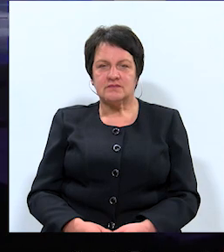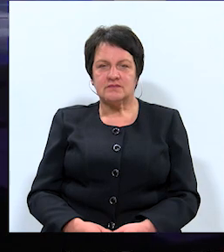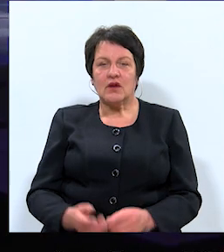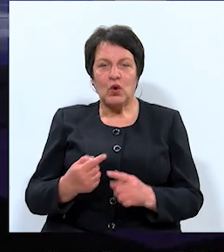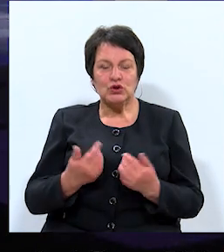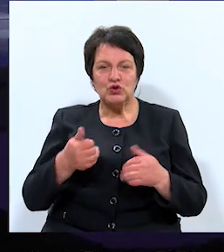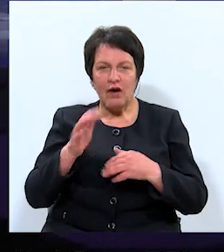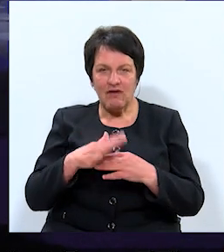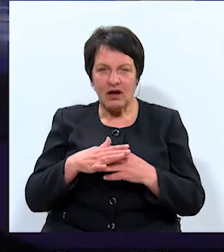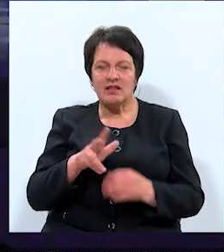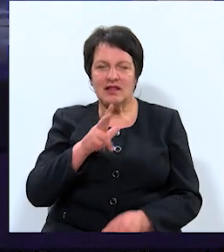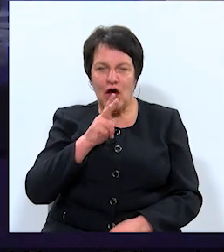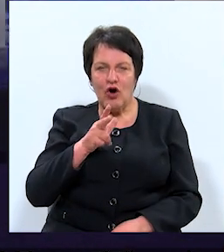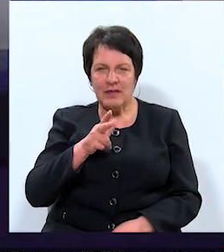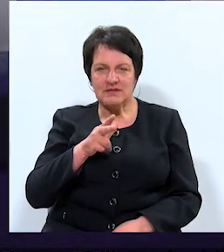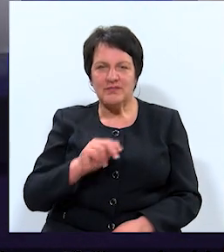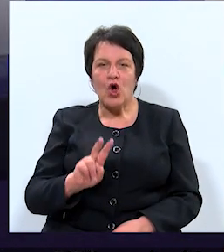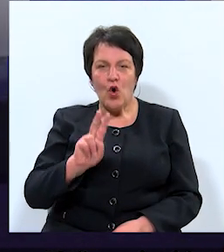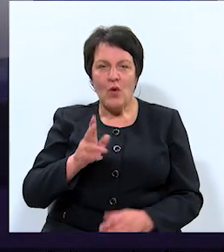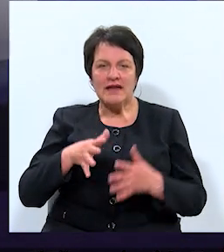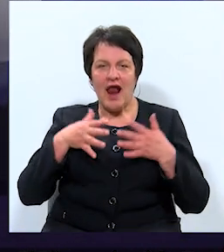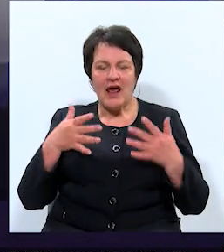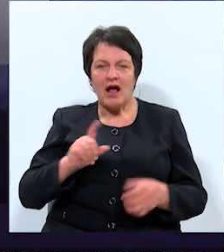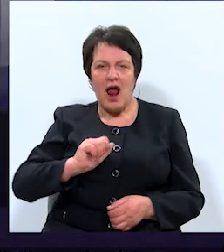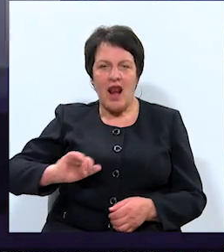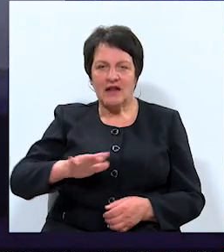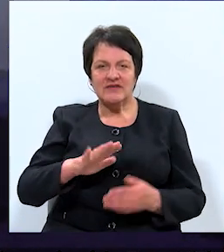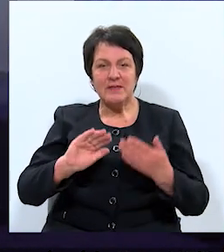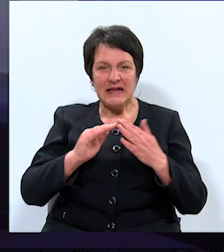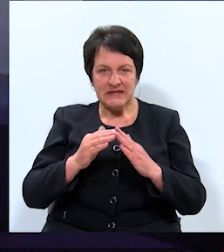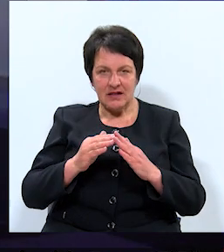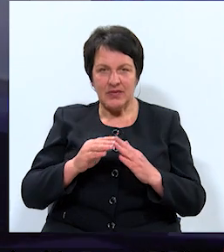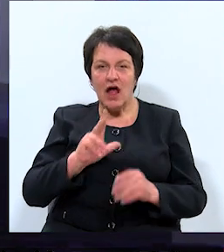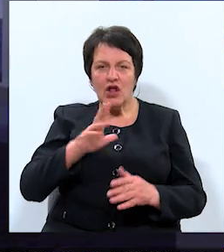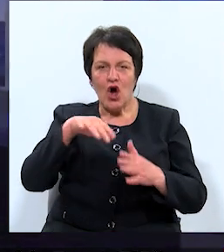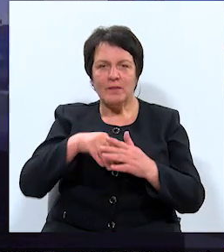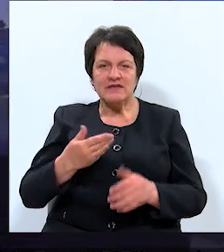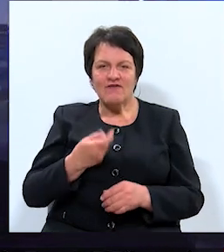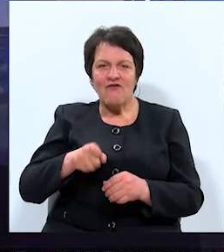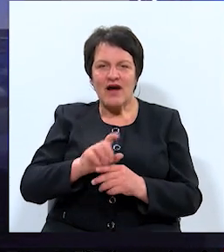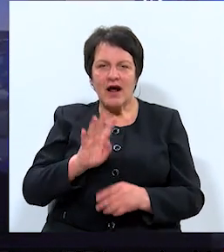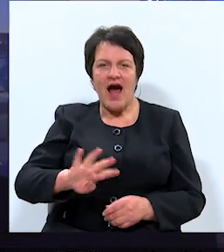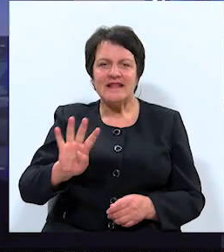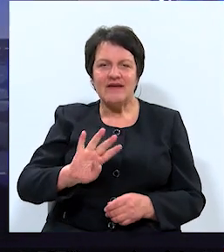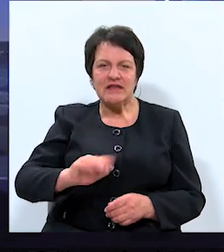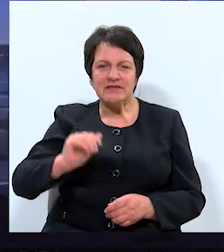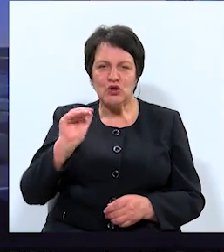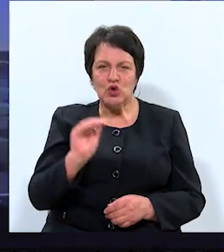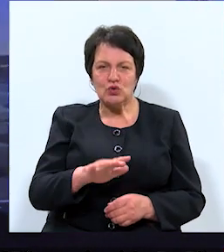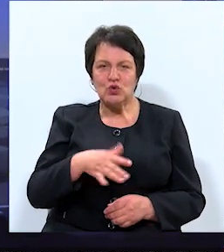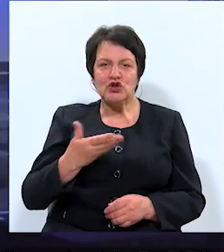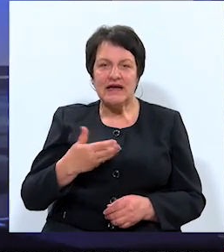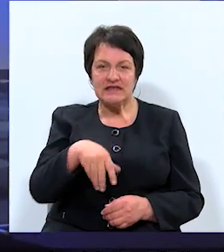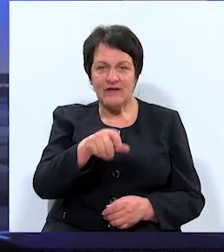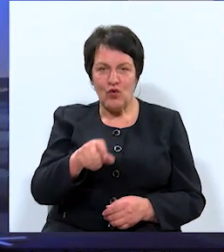Un šovakar Daugavpils, otrā lielākā Latvijas pilsēta. Daugavpilī dzīvo vairāk nekā 90 tūkstoši